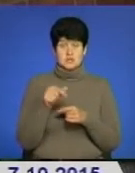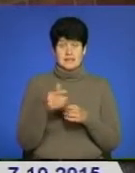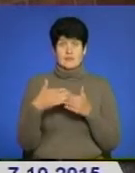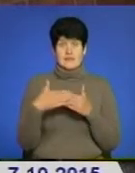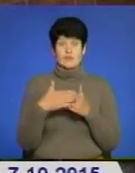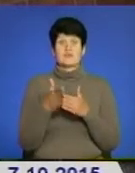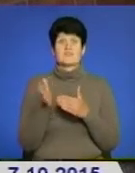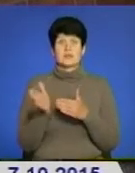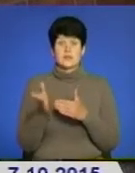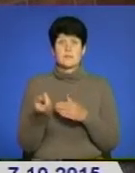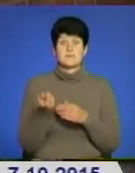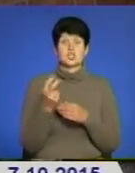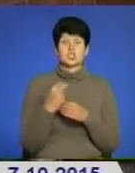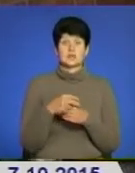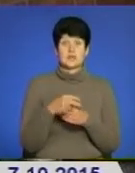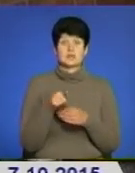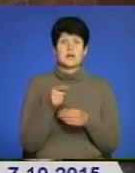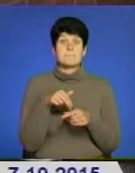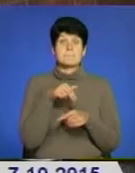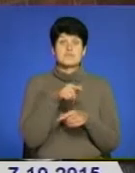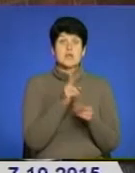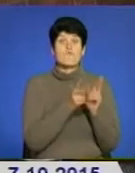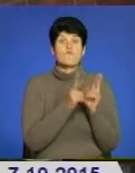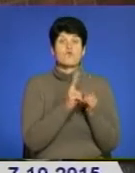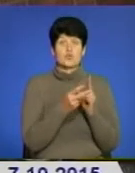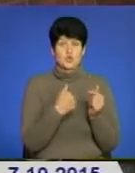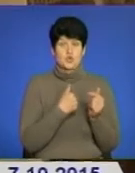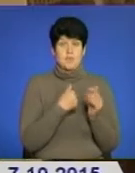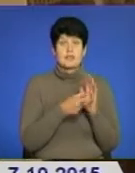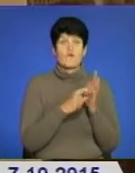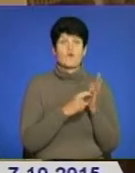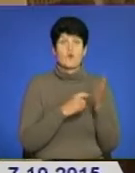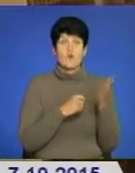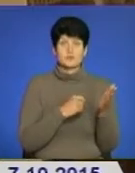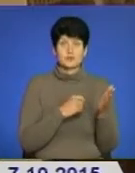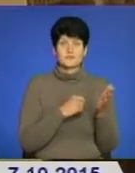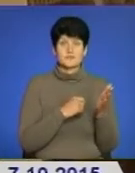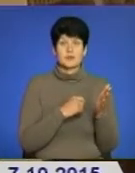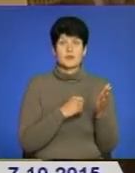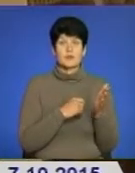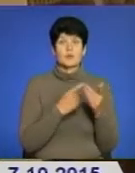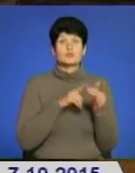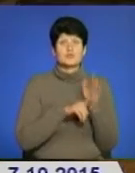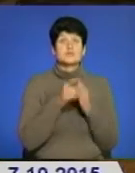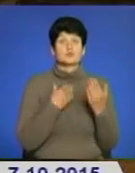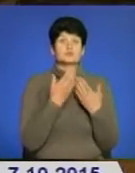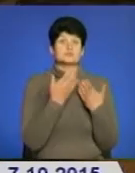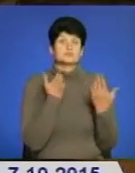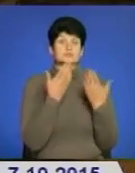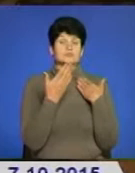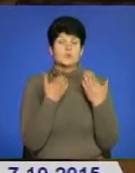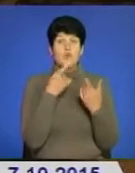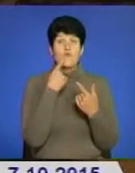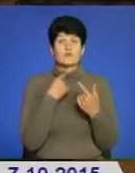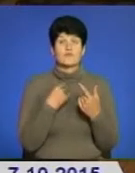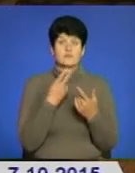були відкриті, вони зайшли, одна пішла туди в кухню, до мене в кімнату, і стала зо мною балакати. Каже, що в мене,